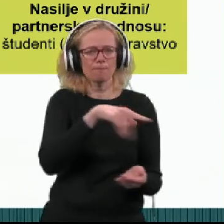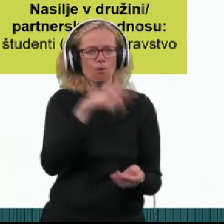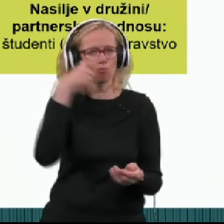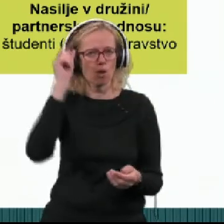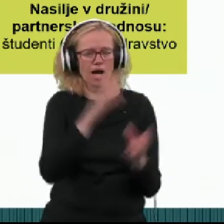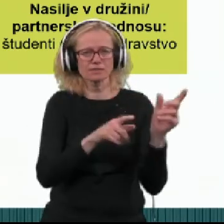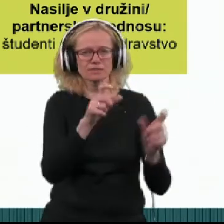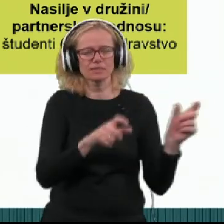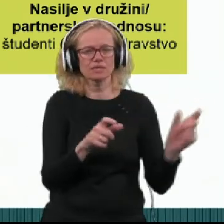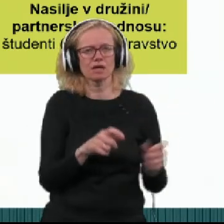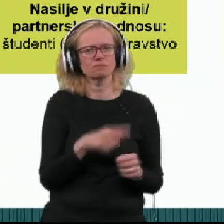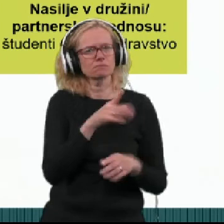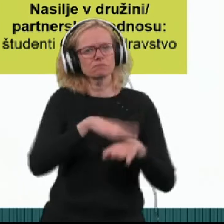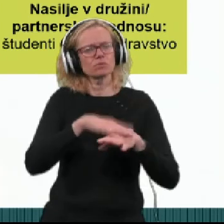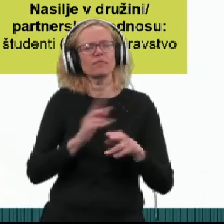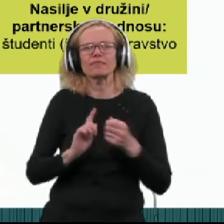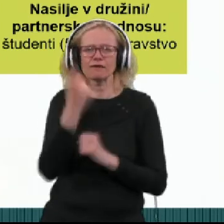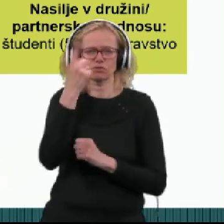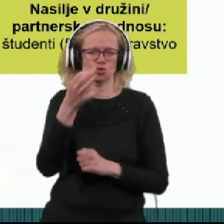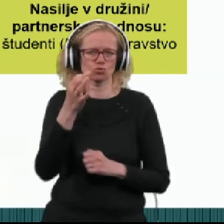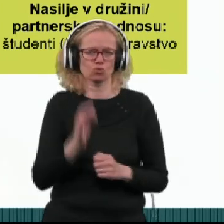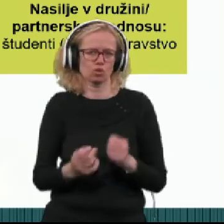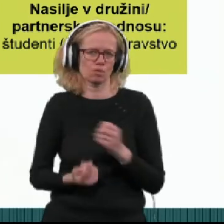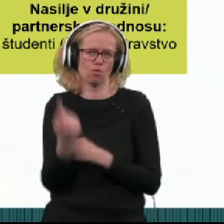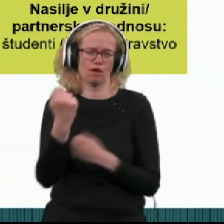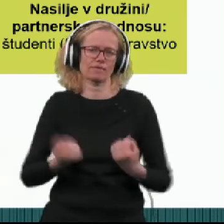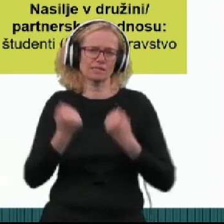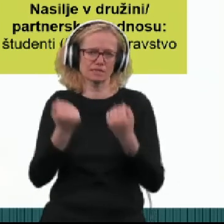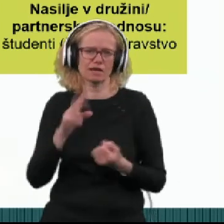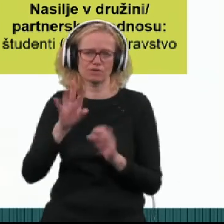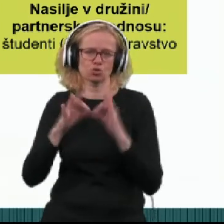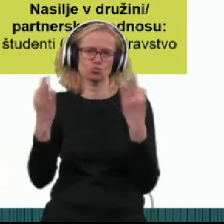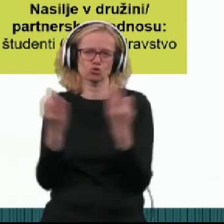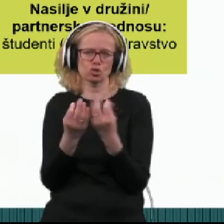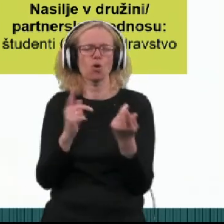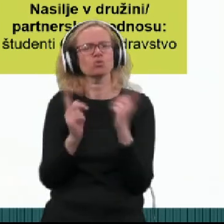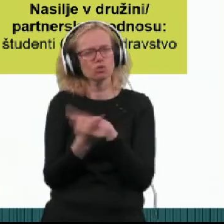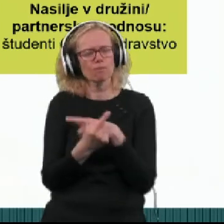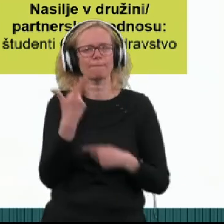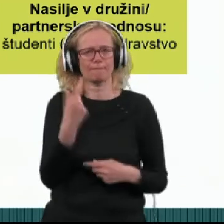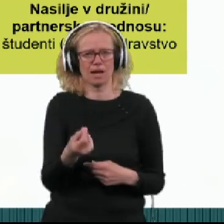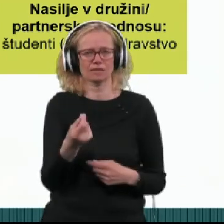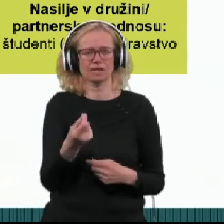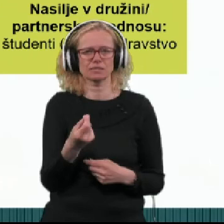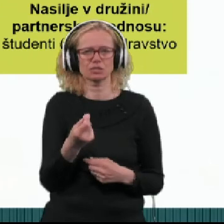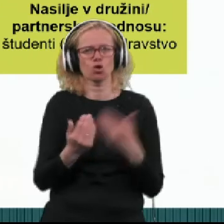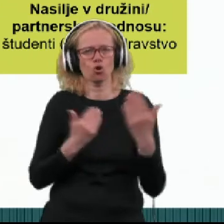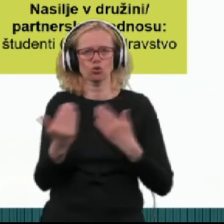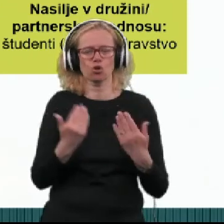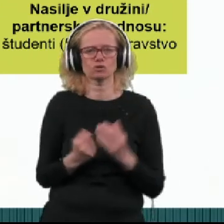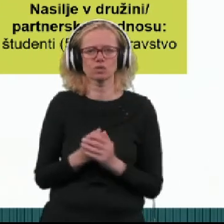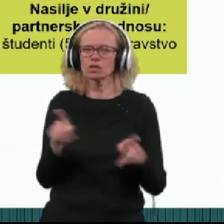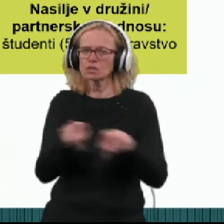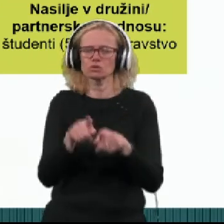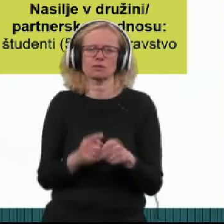poročal nekako o najvišjem odstotku pojavnosti nasilja v družini oziroma partnerskem odnosu. Prav tako pa se to